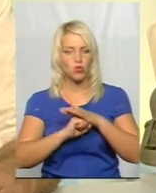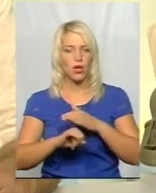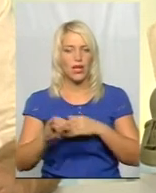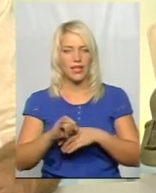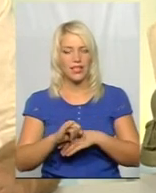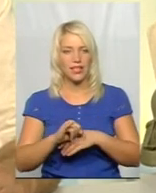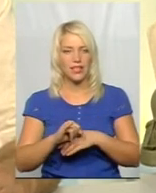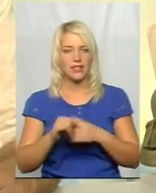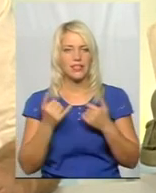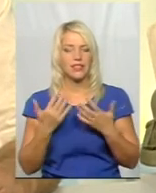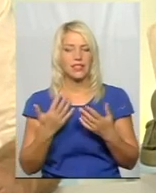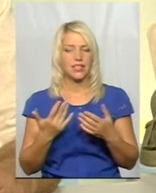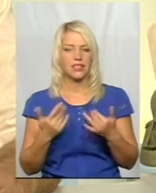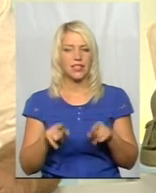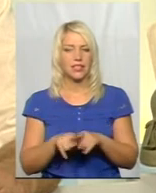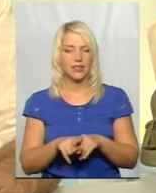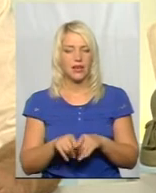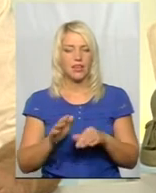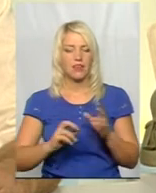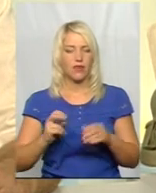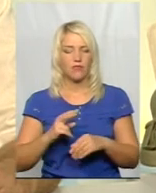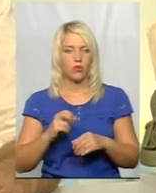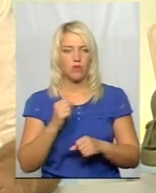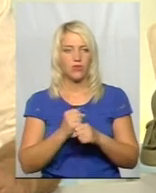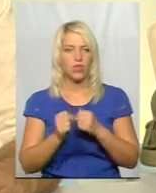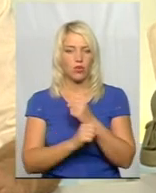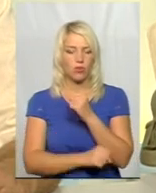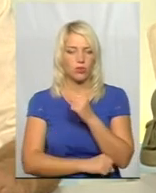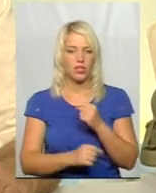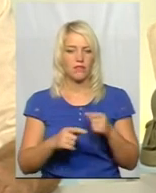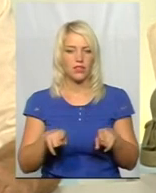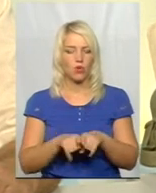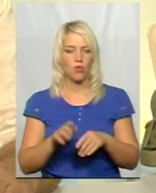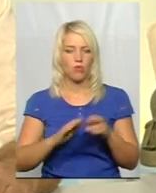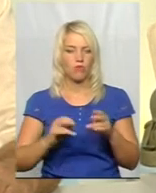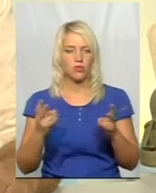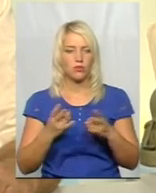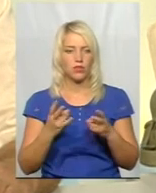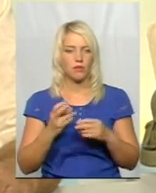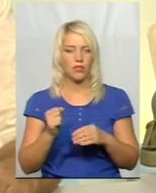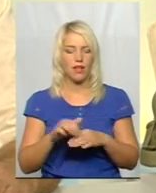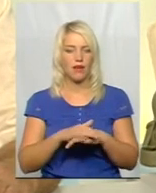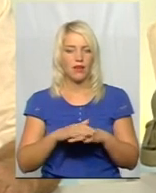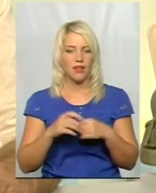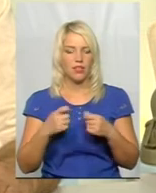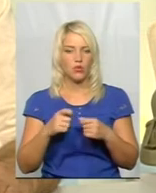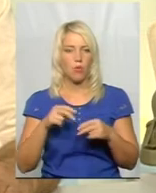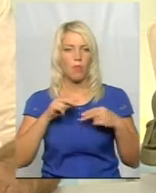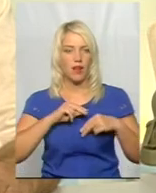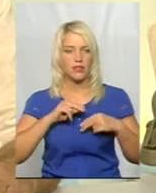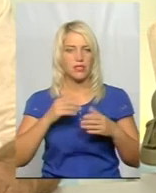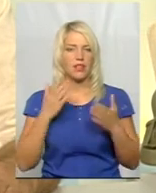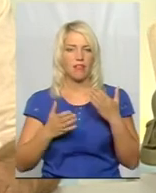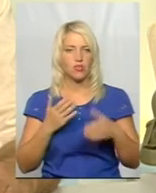-решт, скільки таких кваліфікованих робітників за такою професією нам потрібно на ринку праці. Тому, якщо є